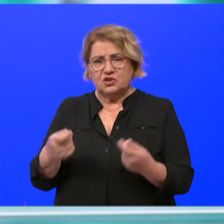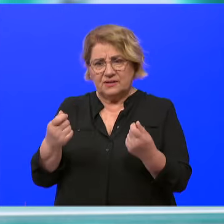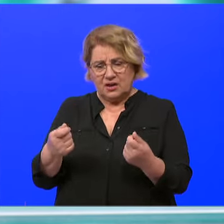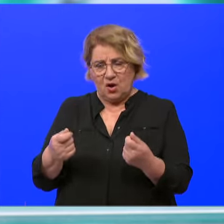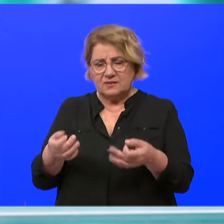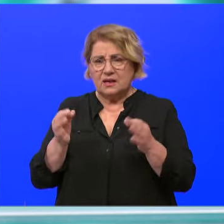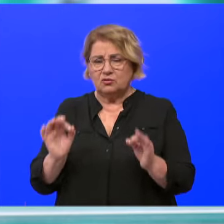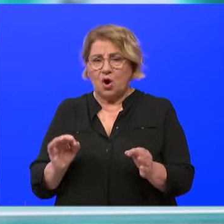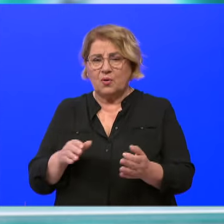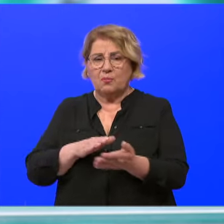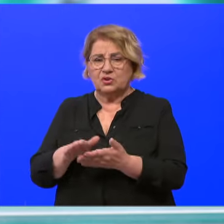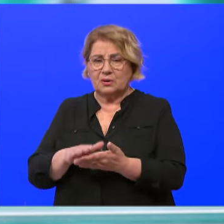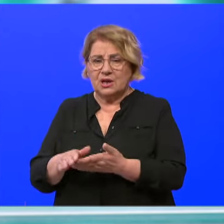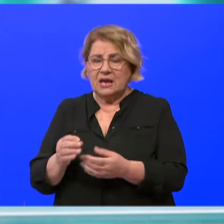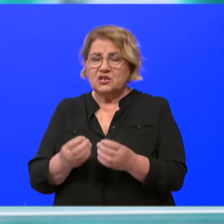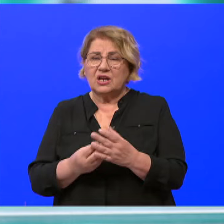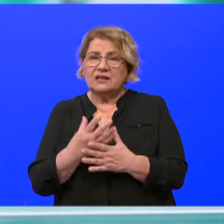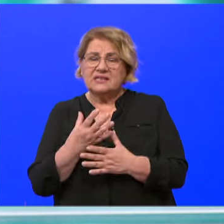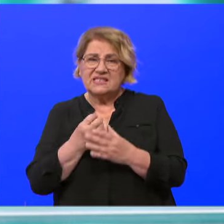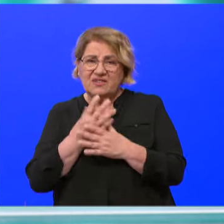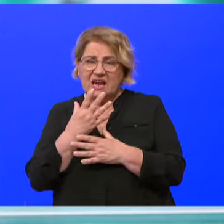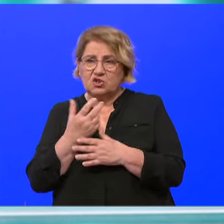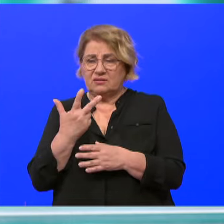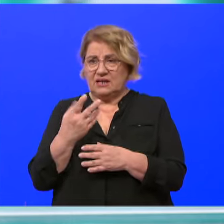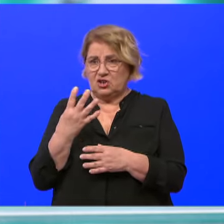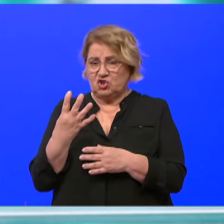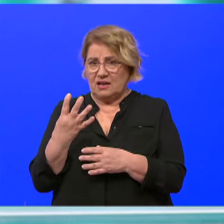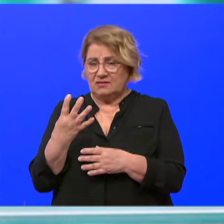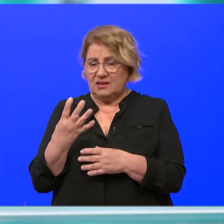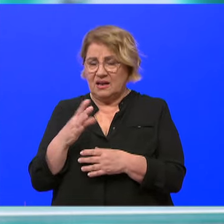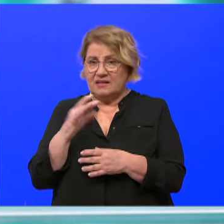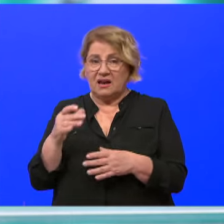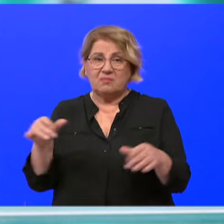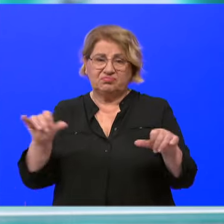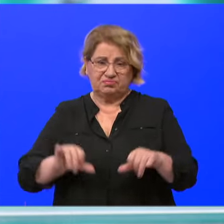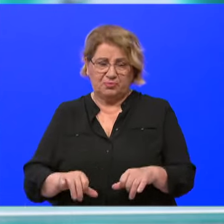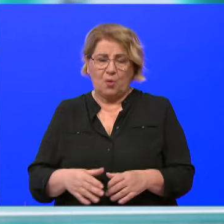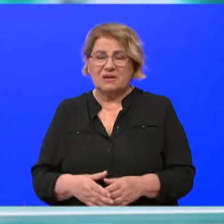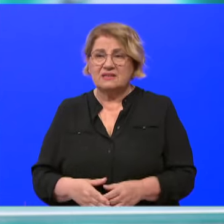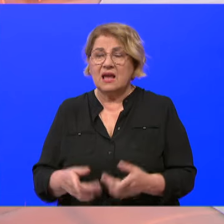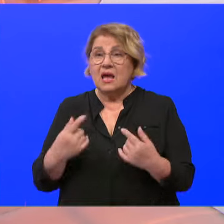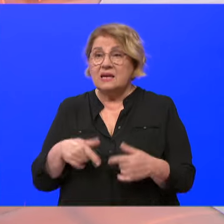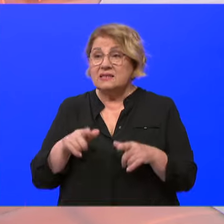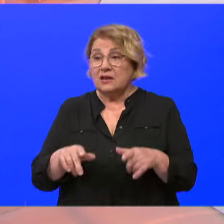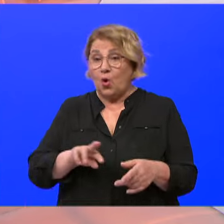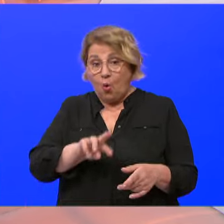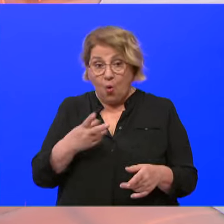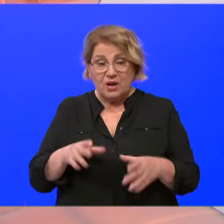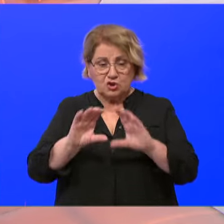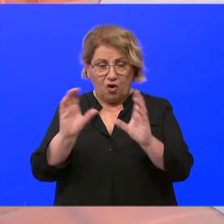a da i tako će to svijeće nakon 3-4 dana u Dalmaciji na ovim avrućinama propasti. I sva